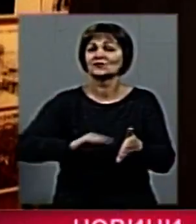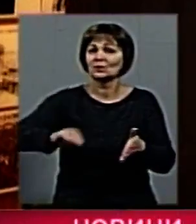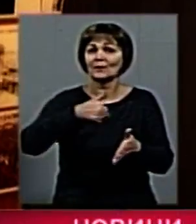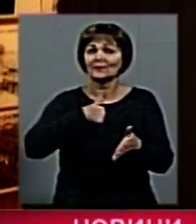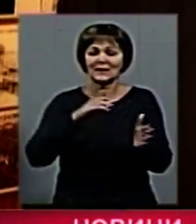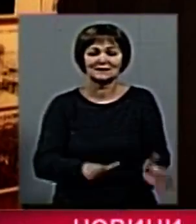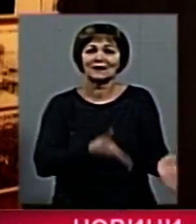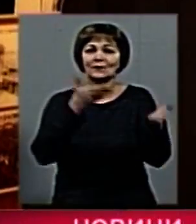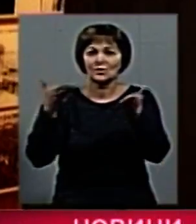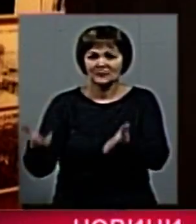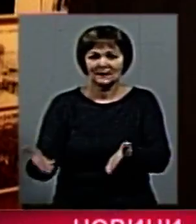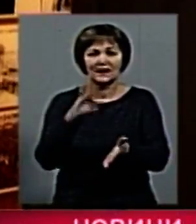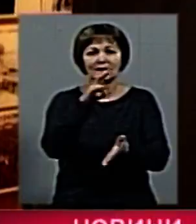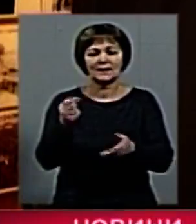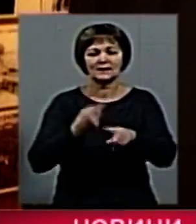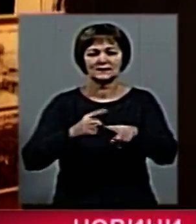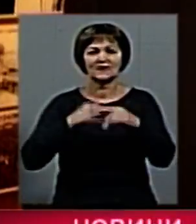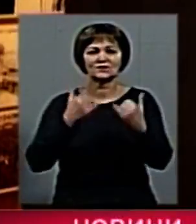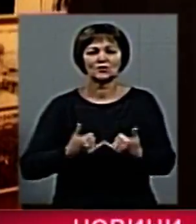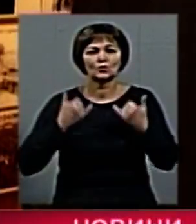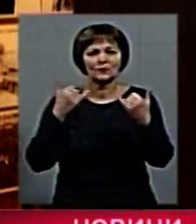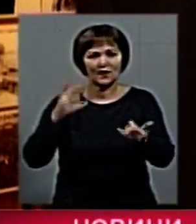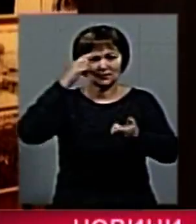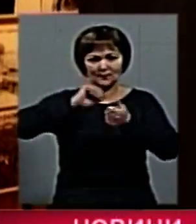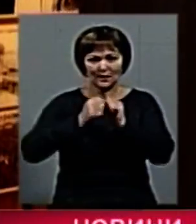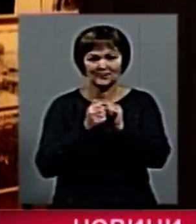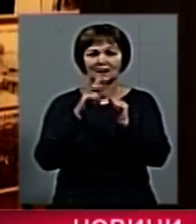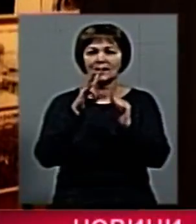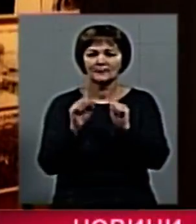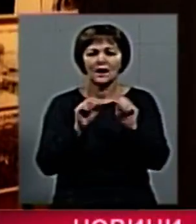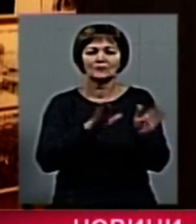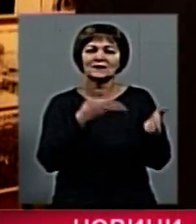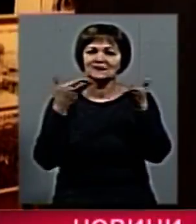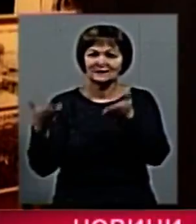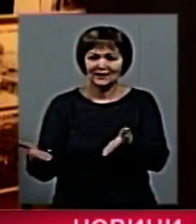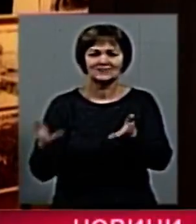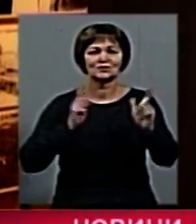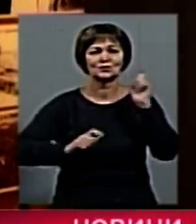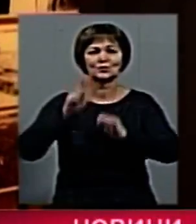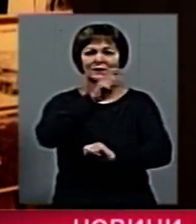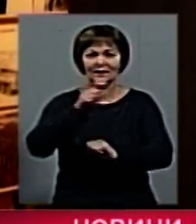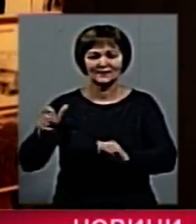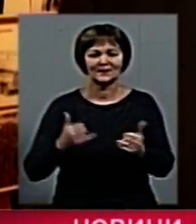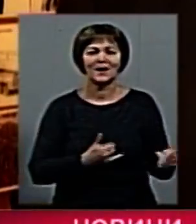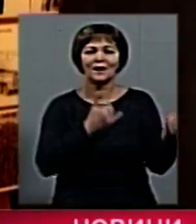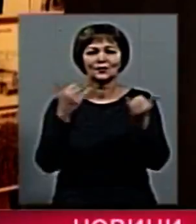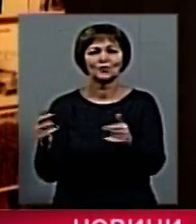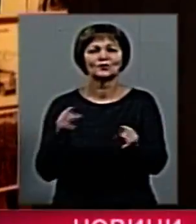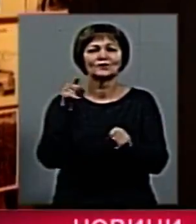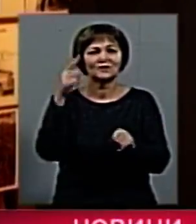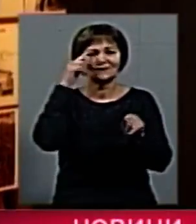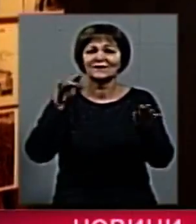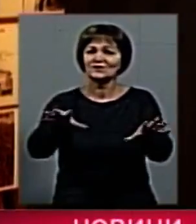запросили на це вшанування пам'яті, на презентацію, запросили студентів, для того, щоб вони